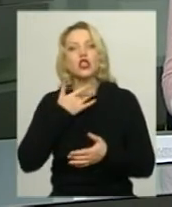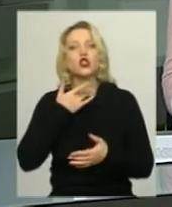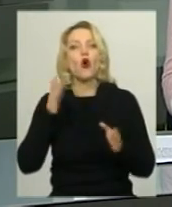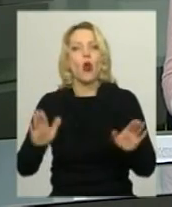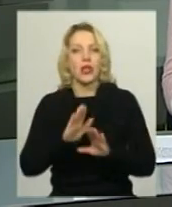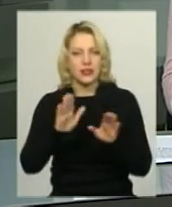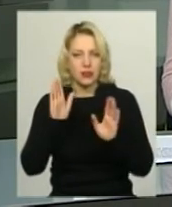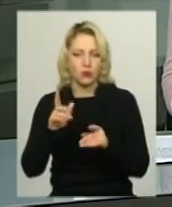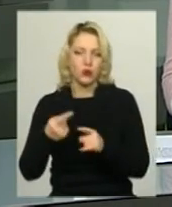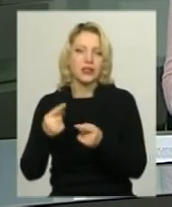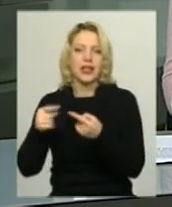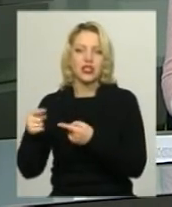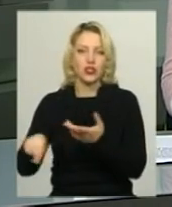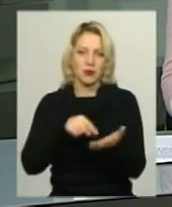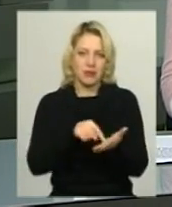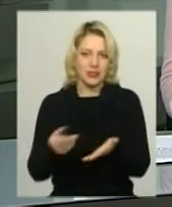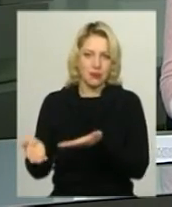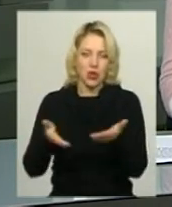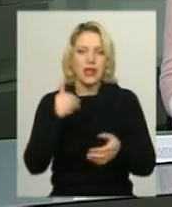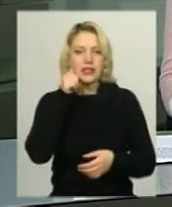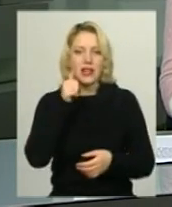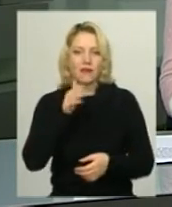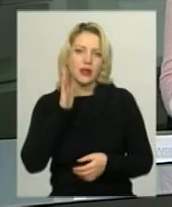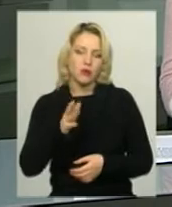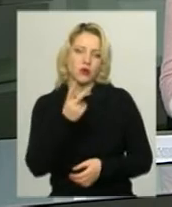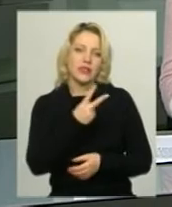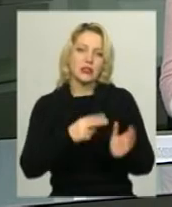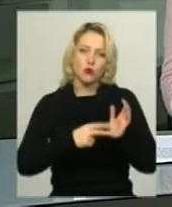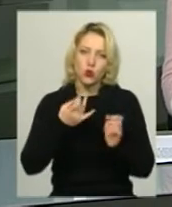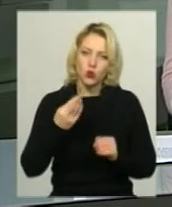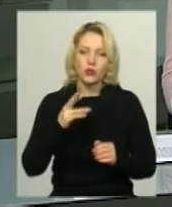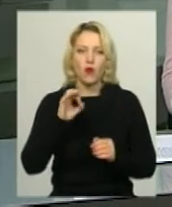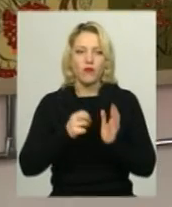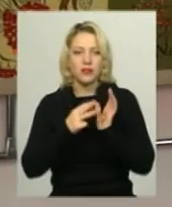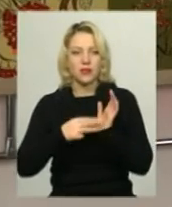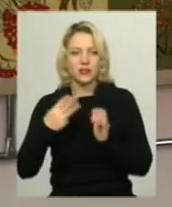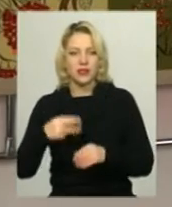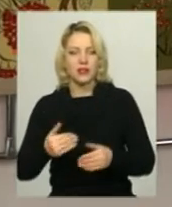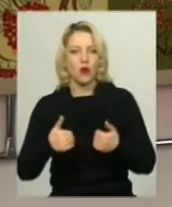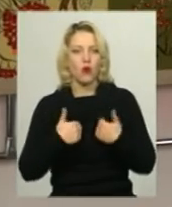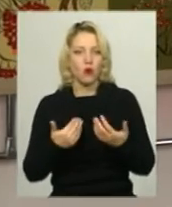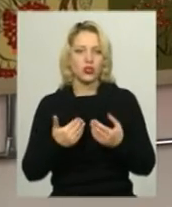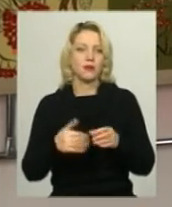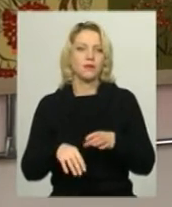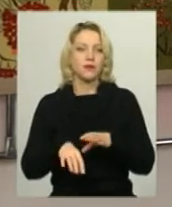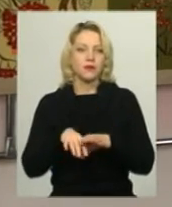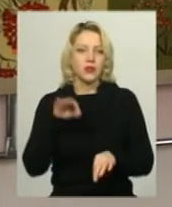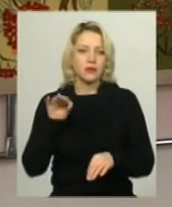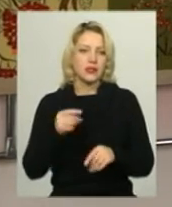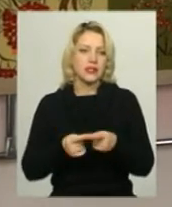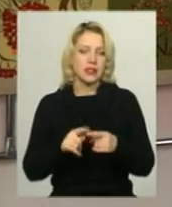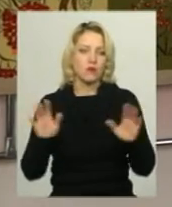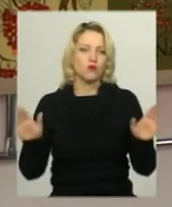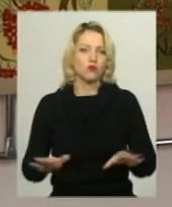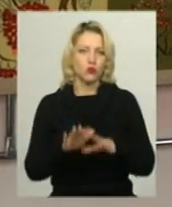Оперета «Летюча миша» відбудеться завтра, 27 грудня о 18.30. Хочемо порадити глядачі саме цієї